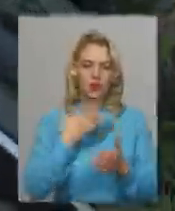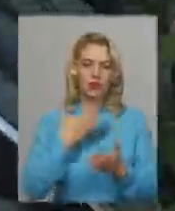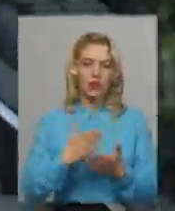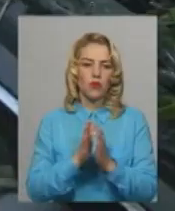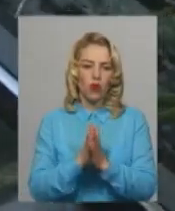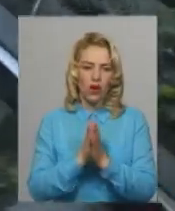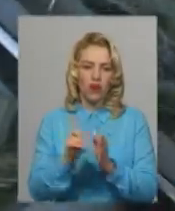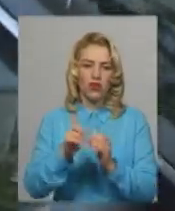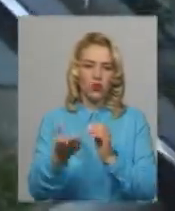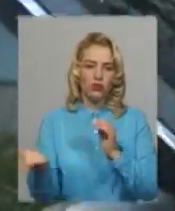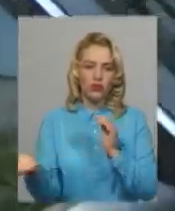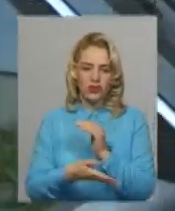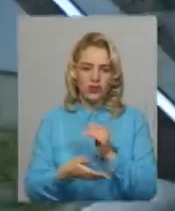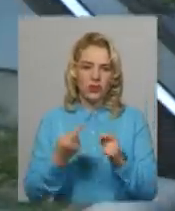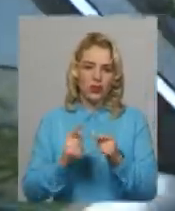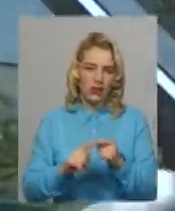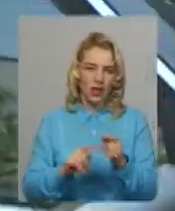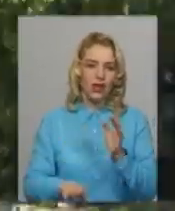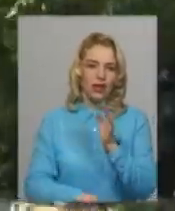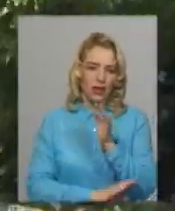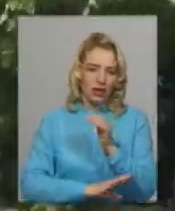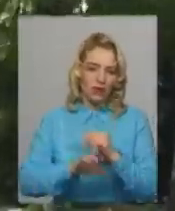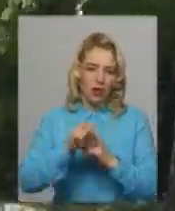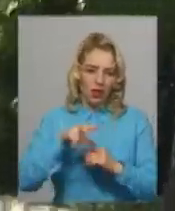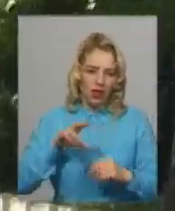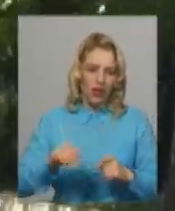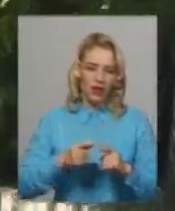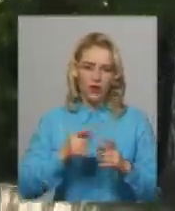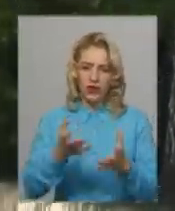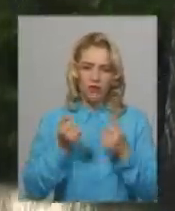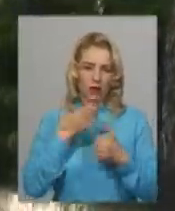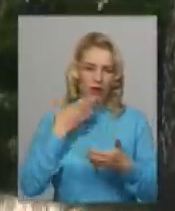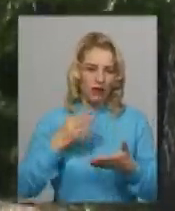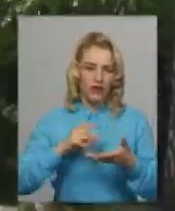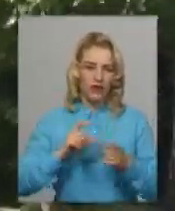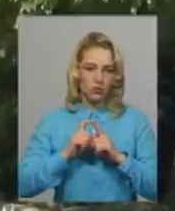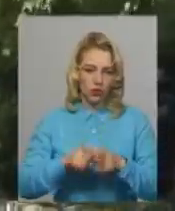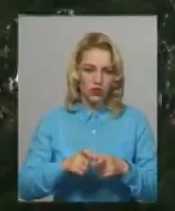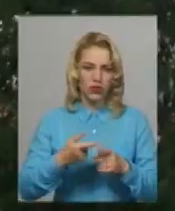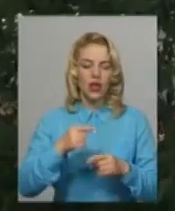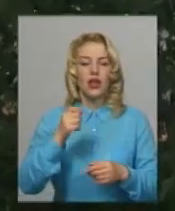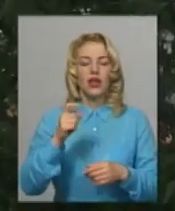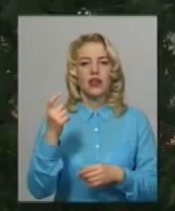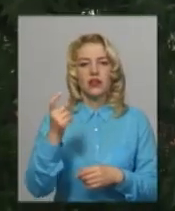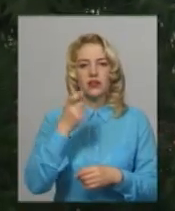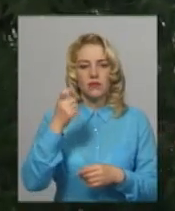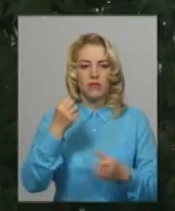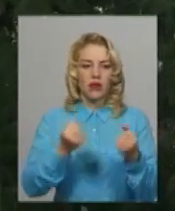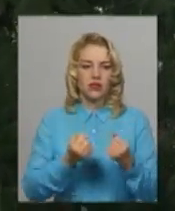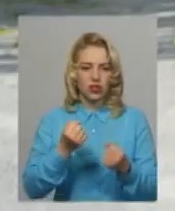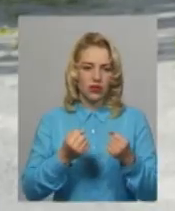зрізати. Та відповіді вони не отримали. Власники автівок, які пошкодило дерево, на камеру спілкуватись відмовились.